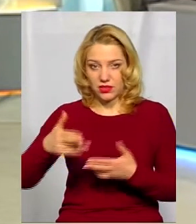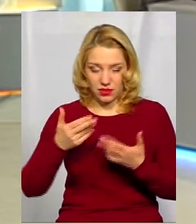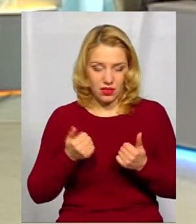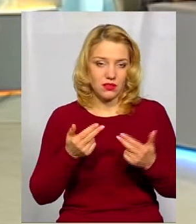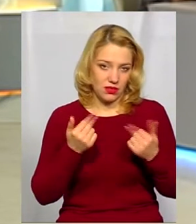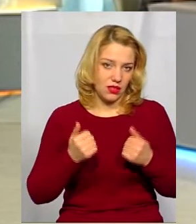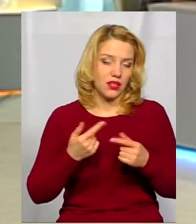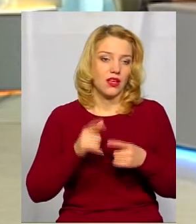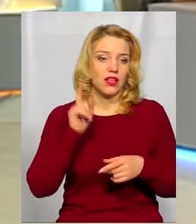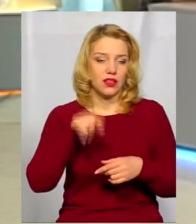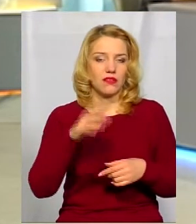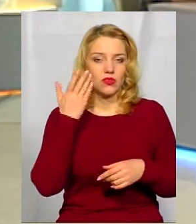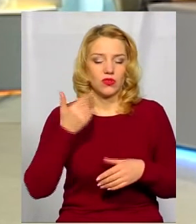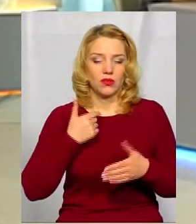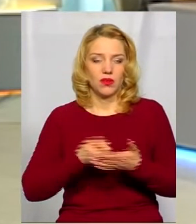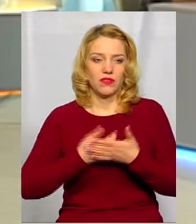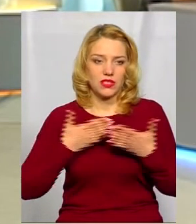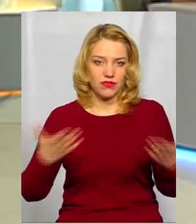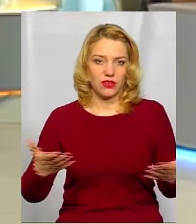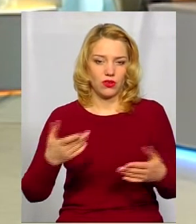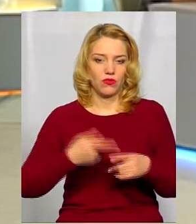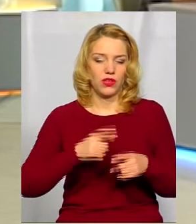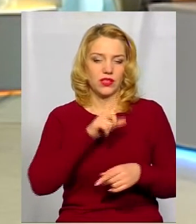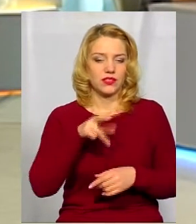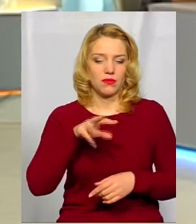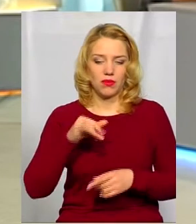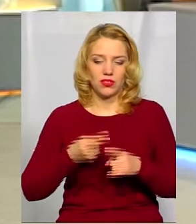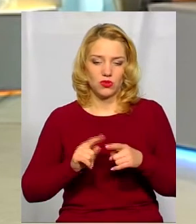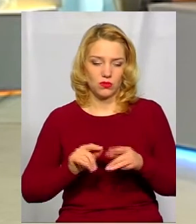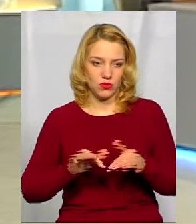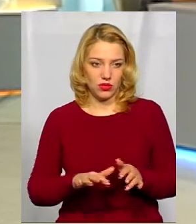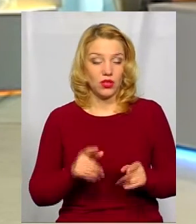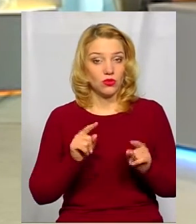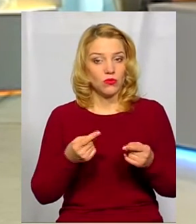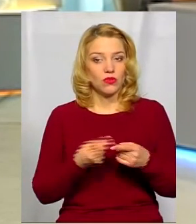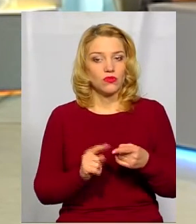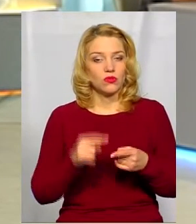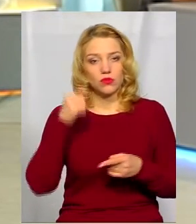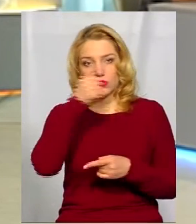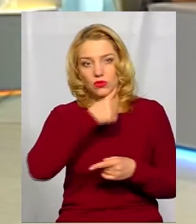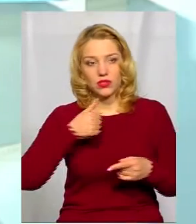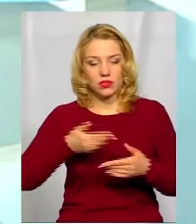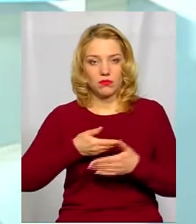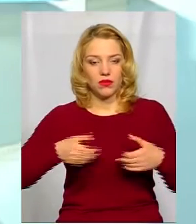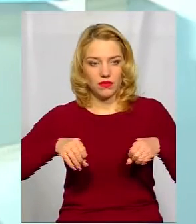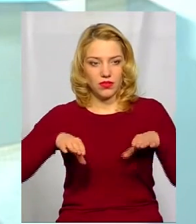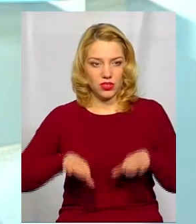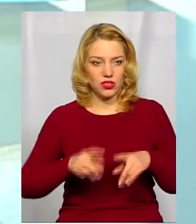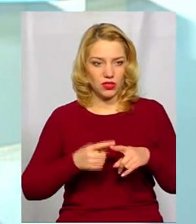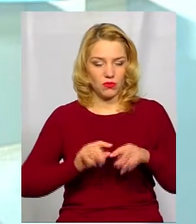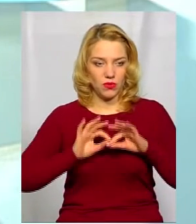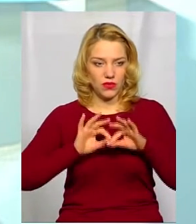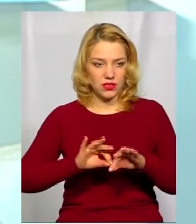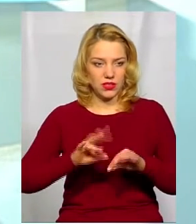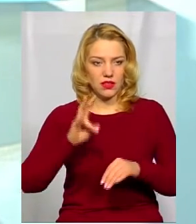тоді, коли ми висвітлювали в ЗМІ цю подію, тому в цьому році ми вирішили провести його